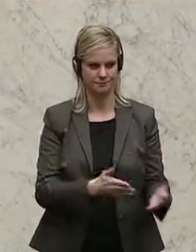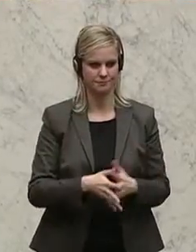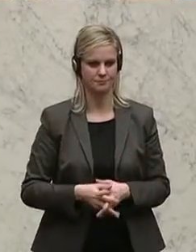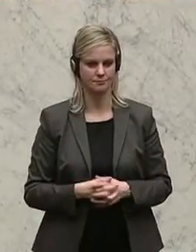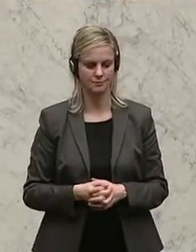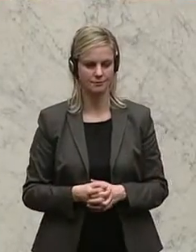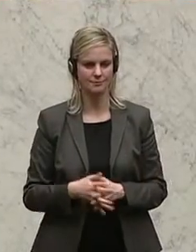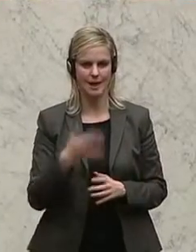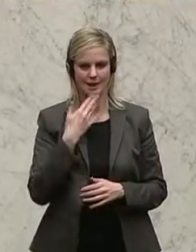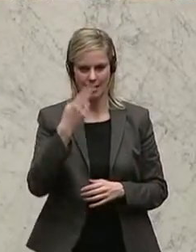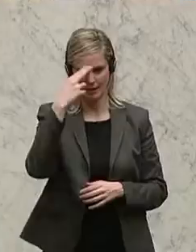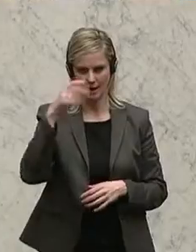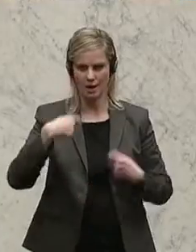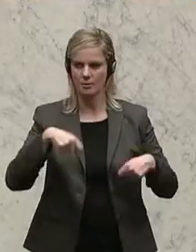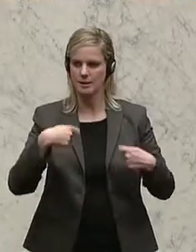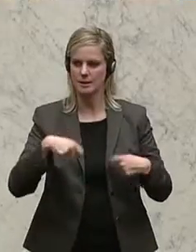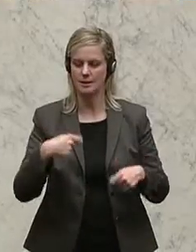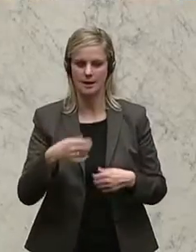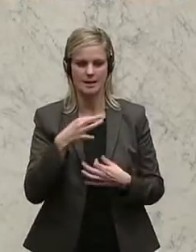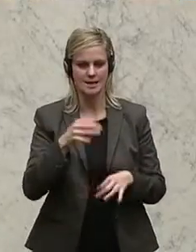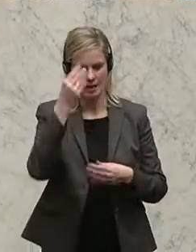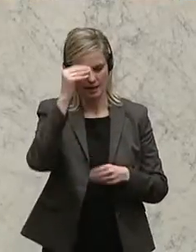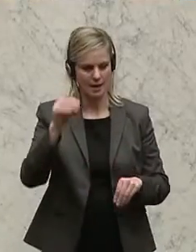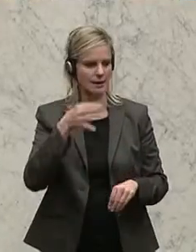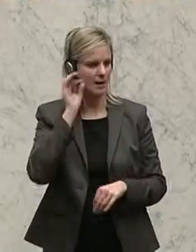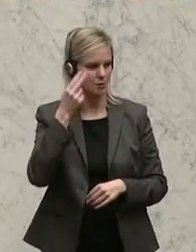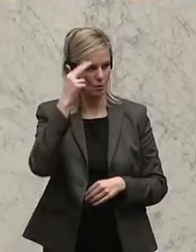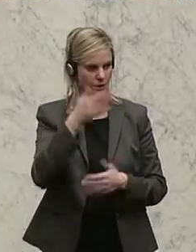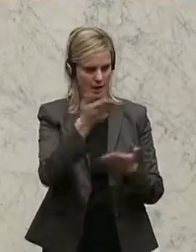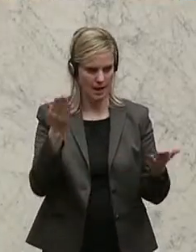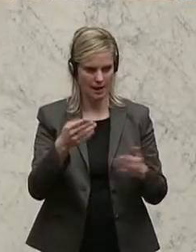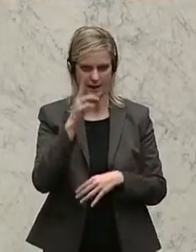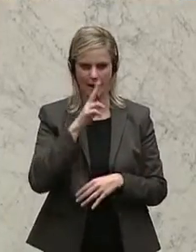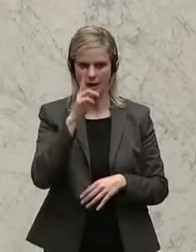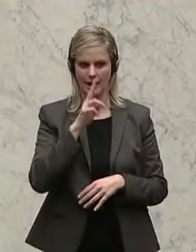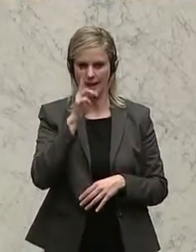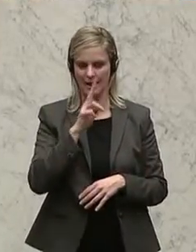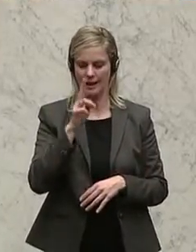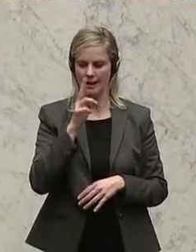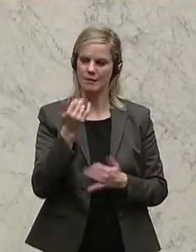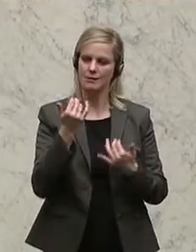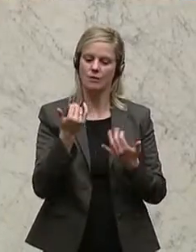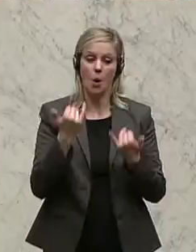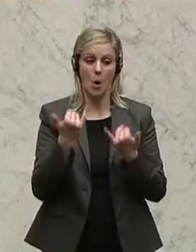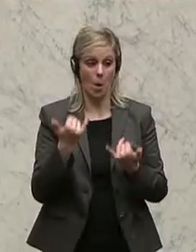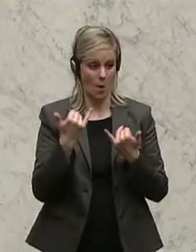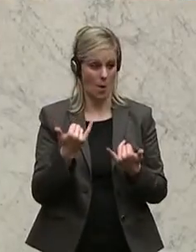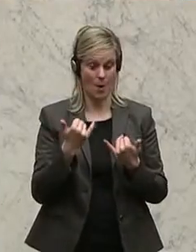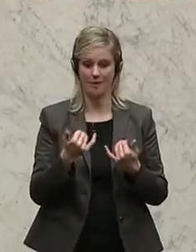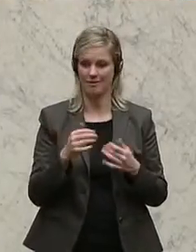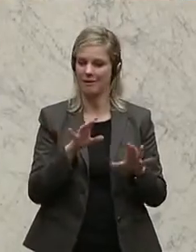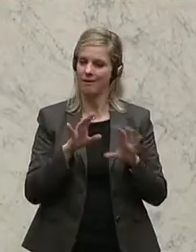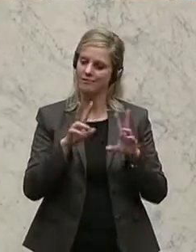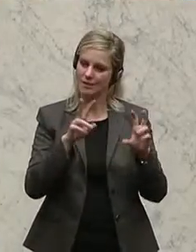Geschäftsordnung des Nationalrats beziehungsweise zur Klärung korrekter Beantwortung von Anfragen. Von Abgeordneten